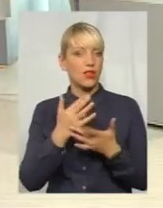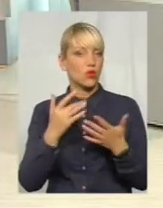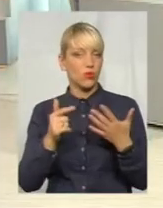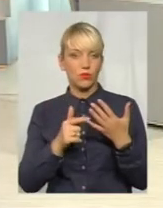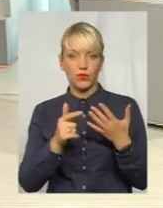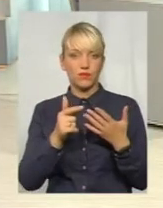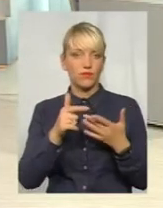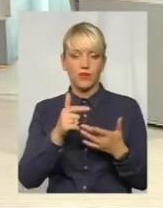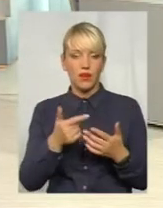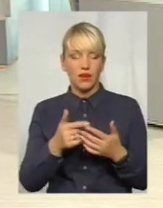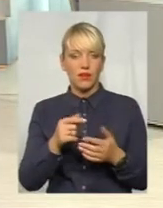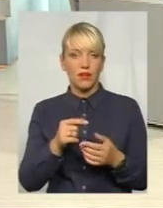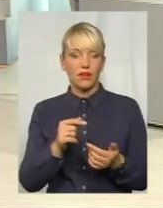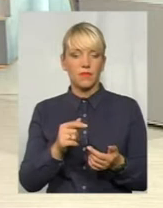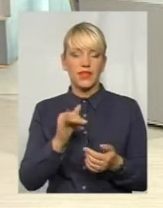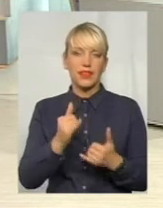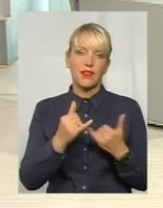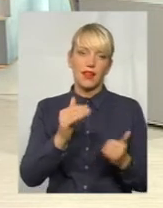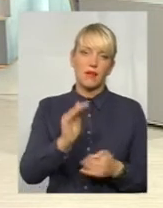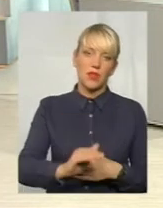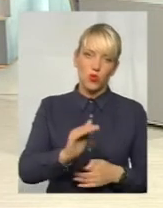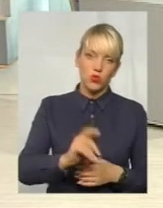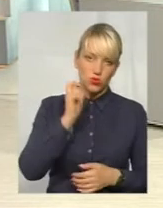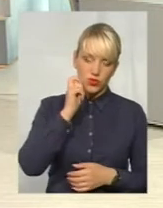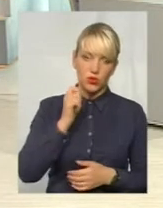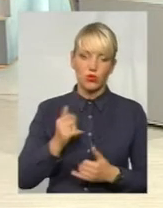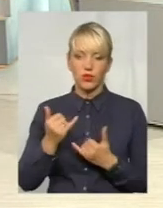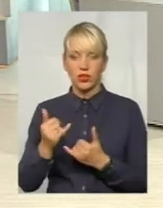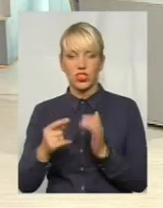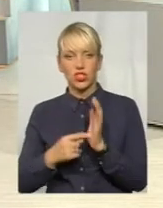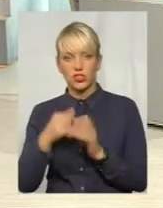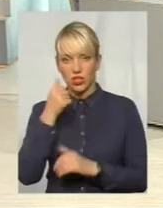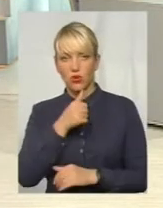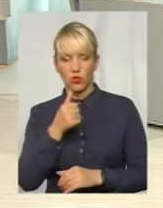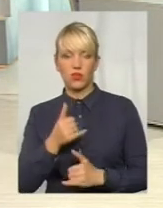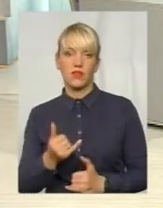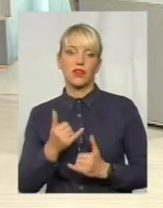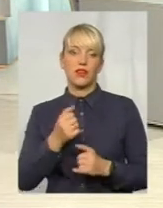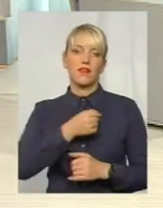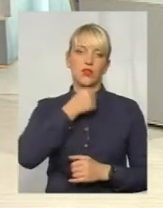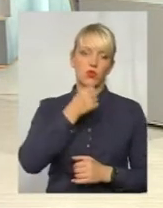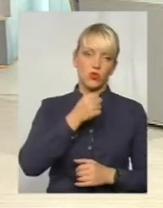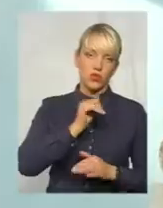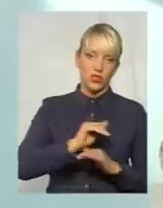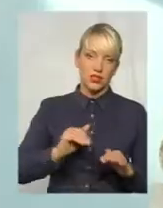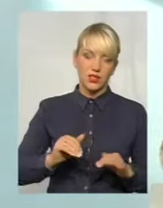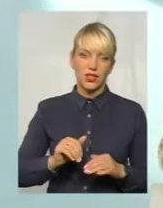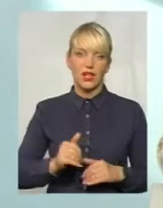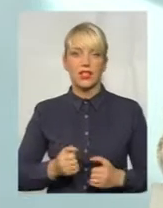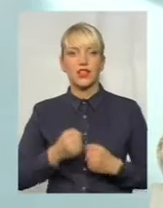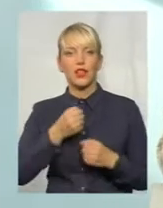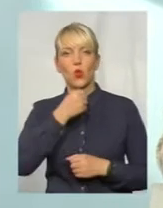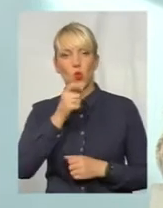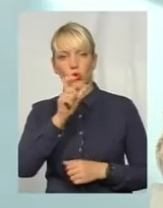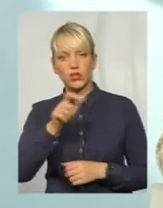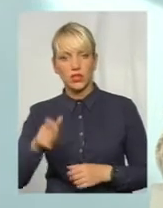молодшого віку, і для дітей шестирічного віку, там є невелика різниця, і для дітей, і дорослих старшого віку. Тобто для всіх верст